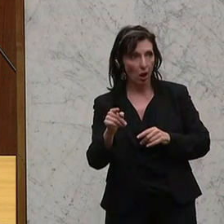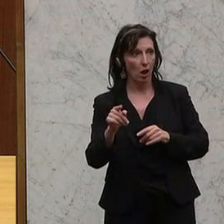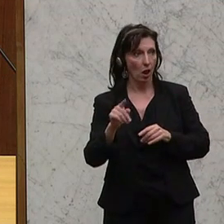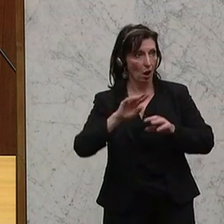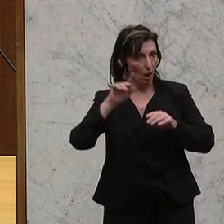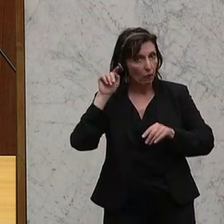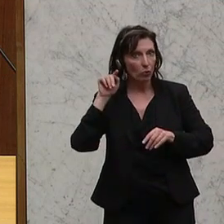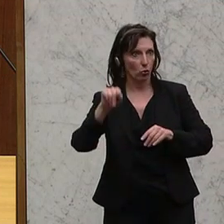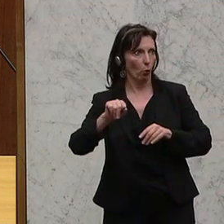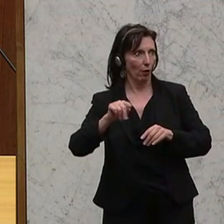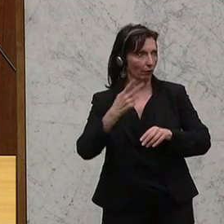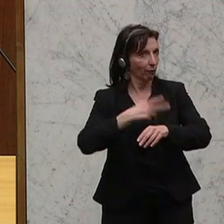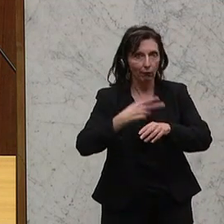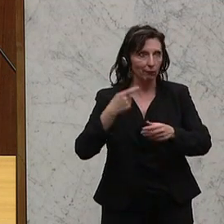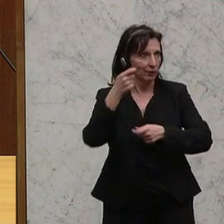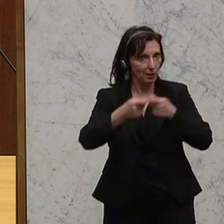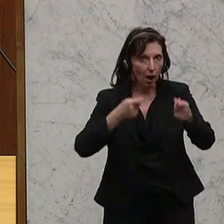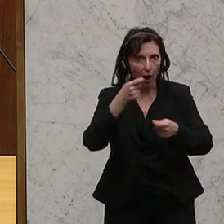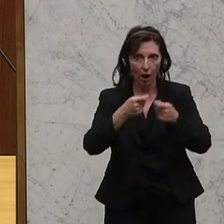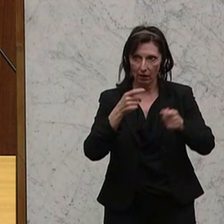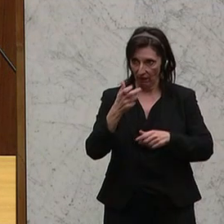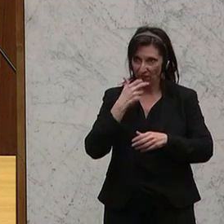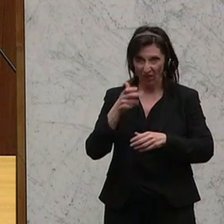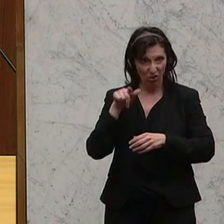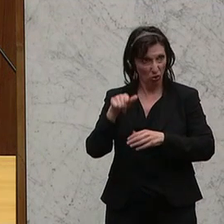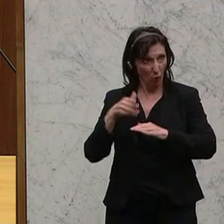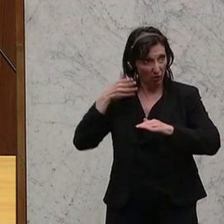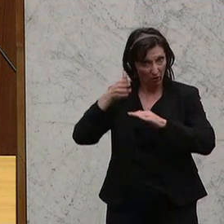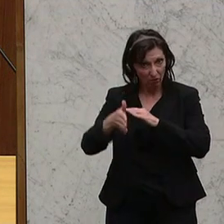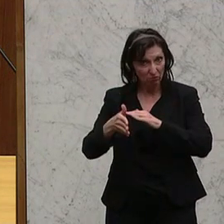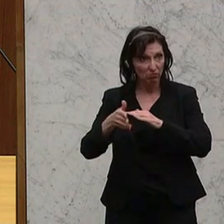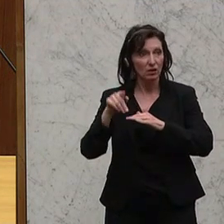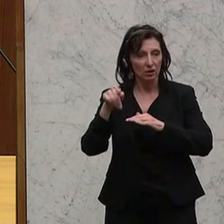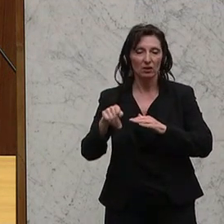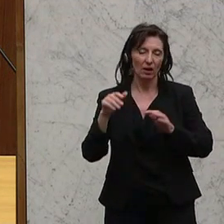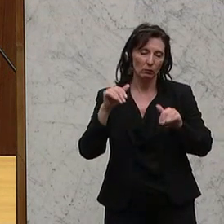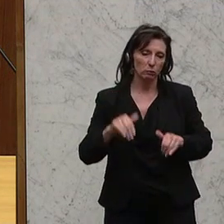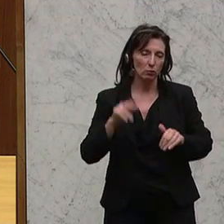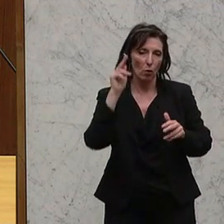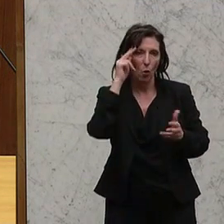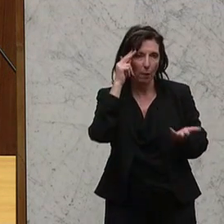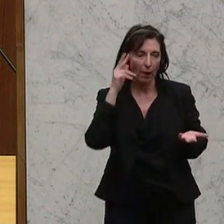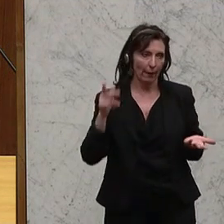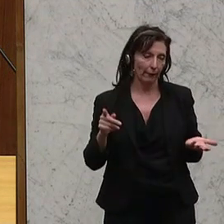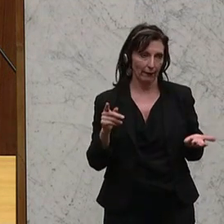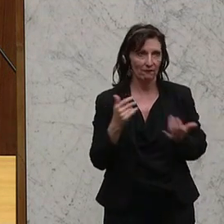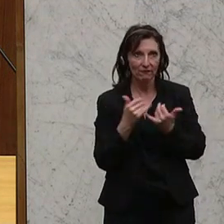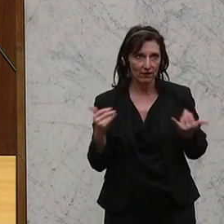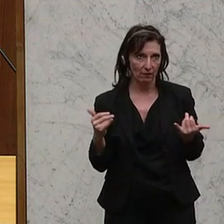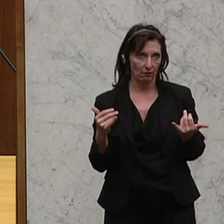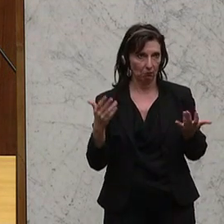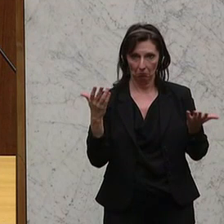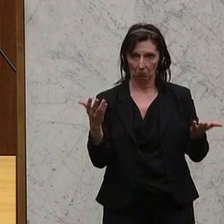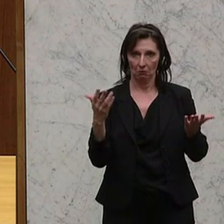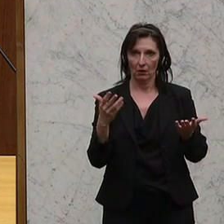gezahlt werden können, wenn man dort stärker eingreifen will, umverteilend, dann wird man, dann wird man sich auch hier was überlegen müssen. Entweder